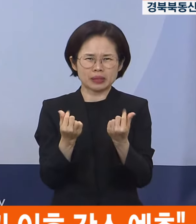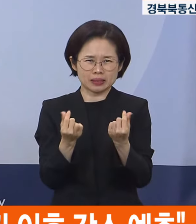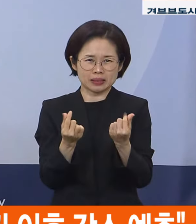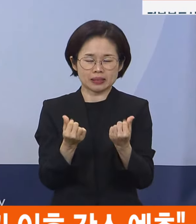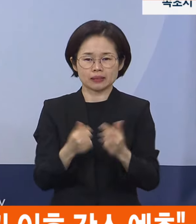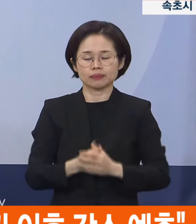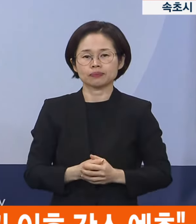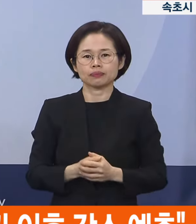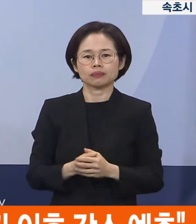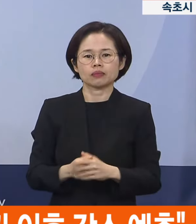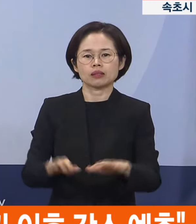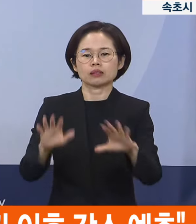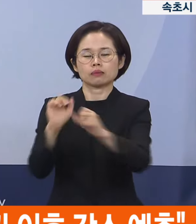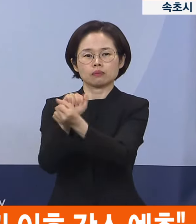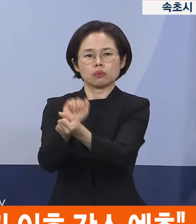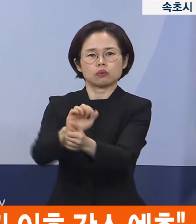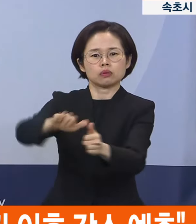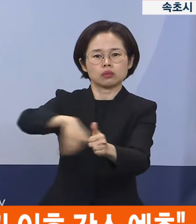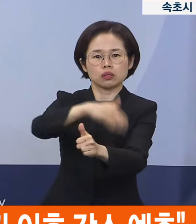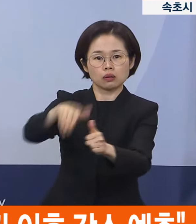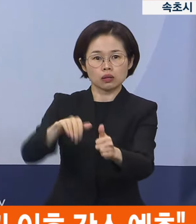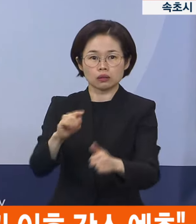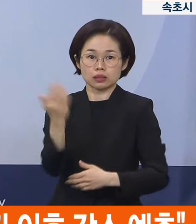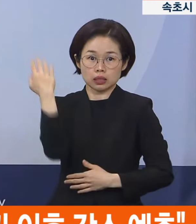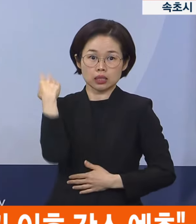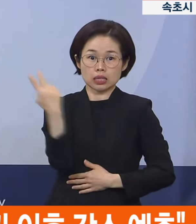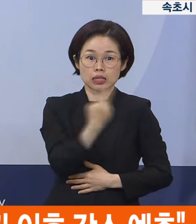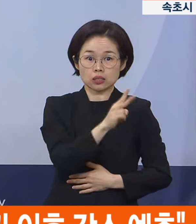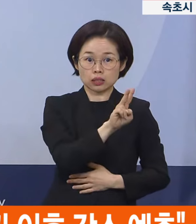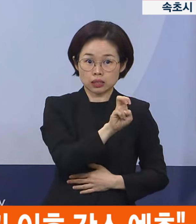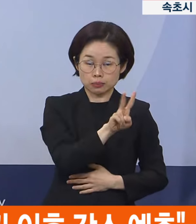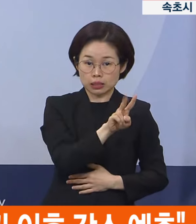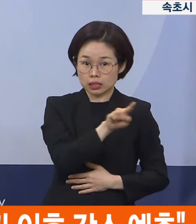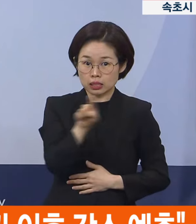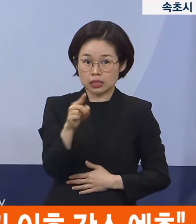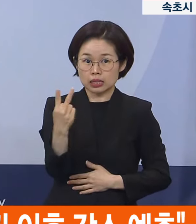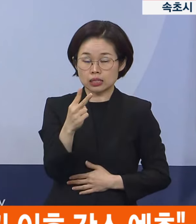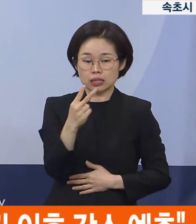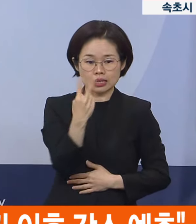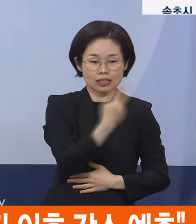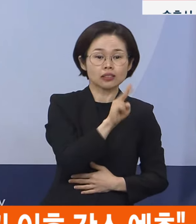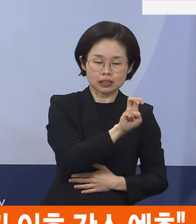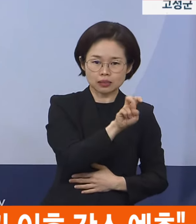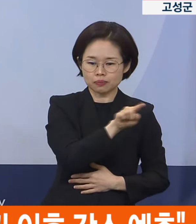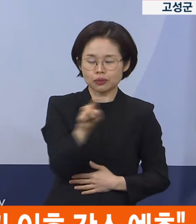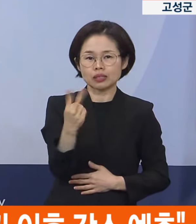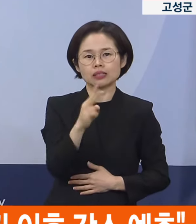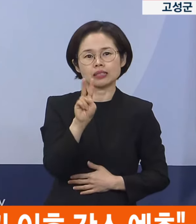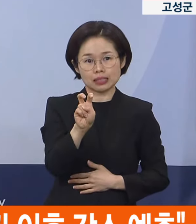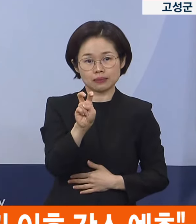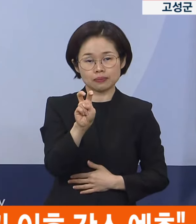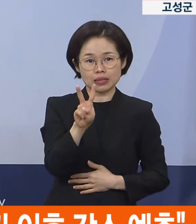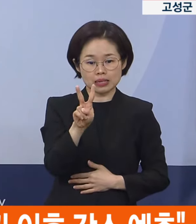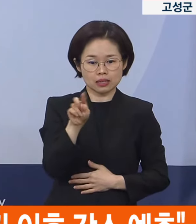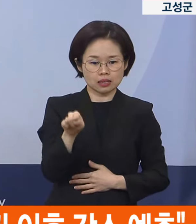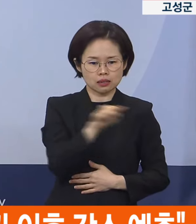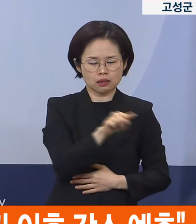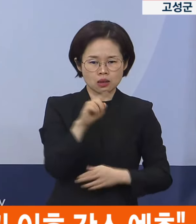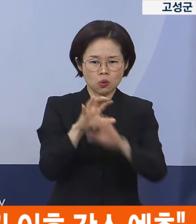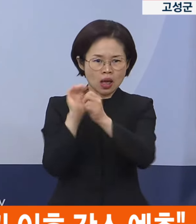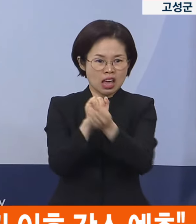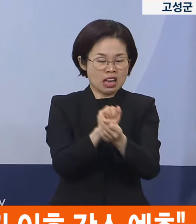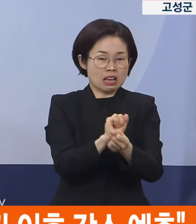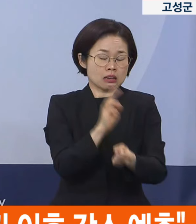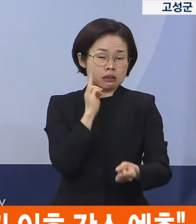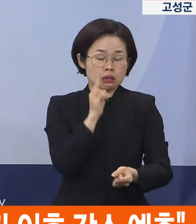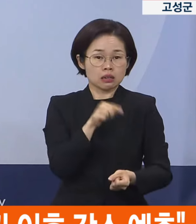현재 유행 상황은 지난 2020년부터 22년 코로나19 대유행과 같은 위기 상황이